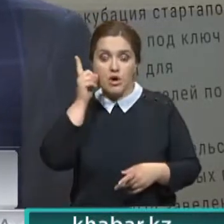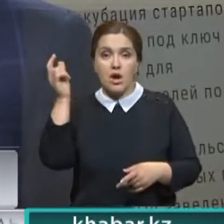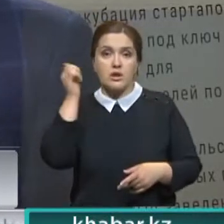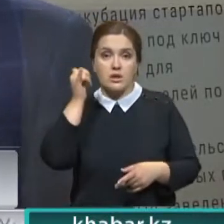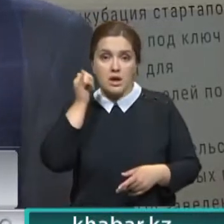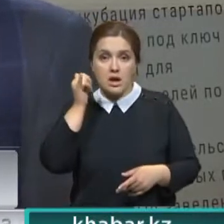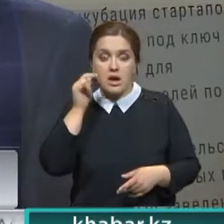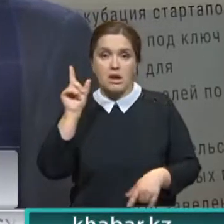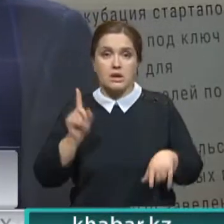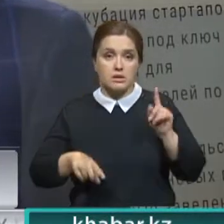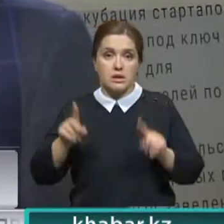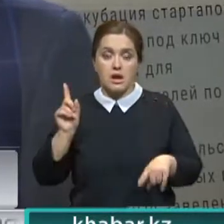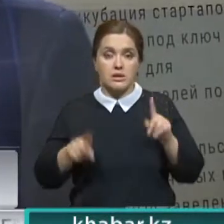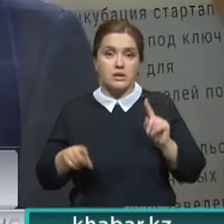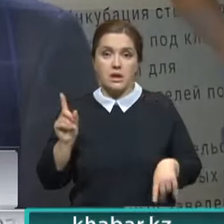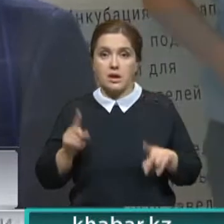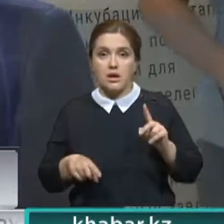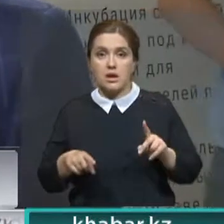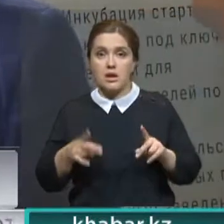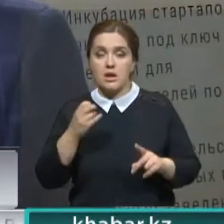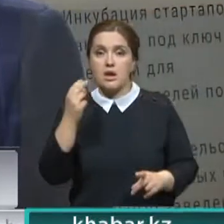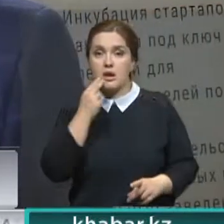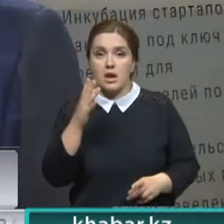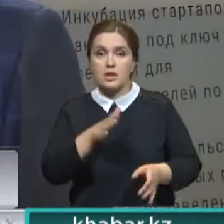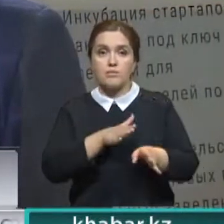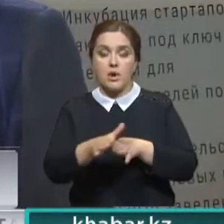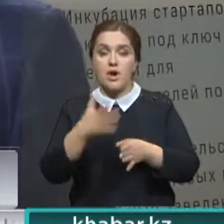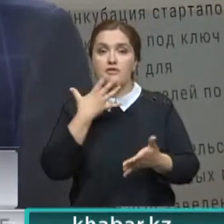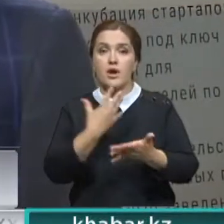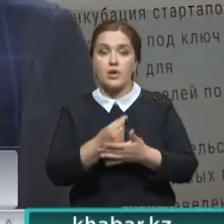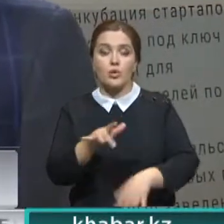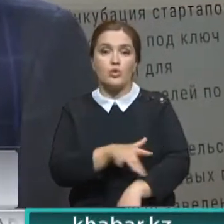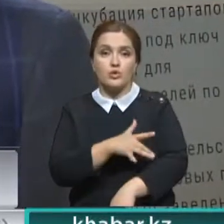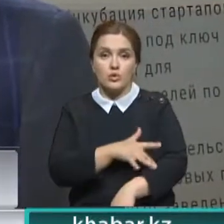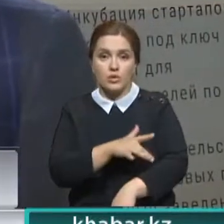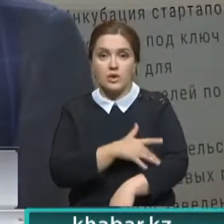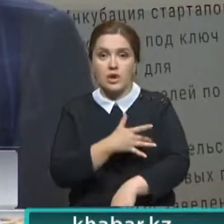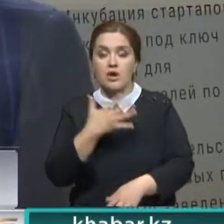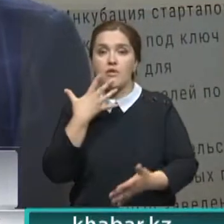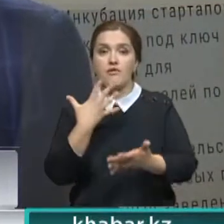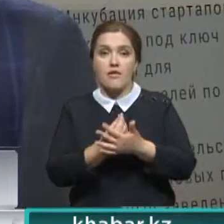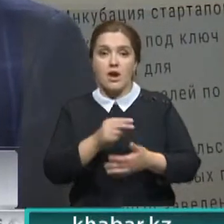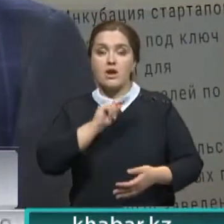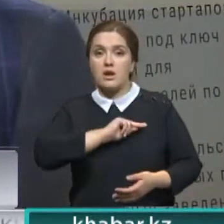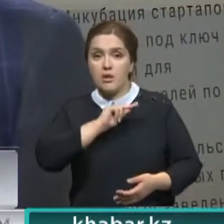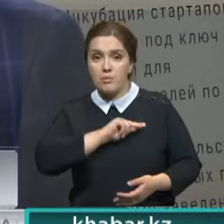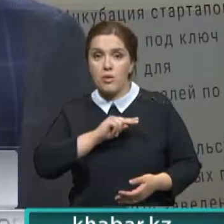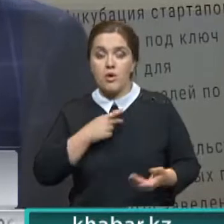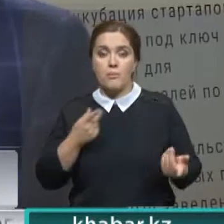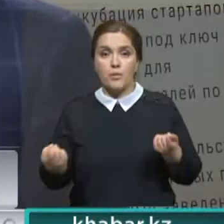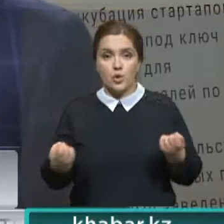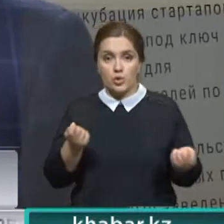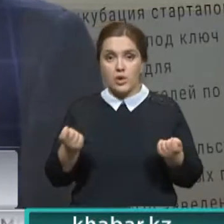могут некачественно исполнять свои функции. Поэтому мы свою функцию как регулятор